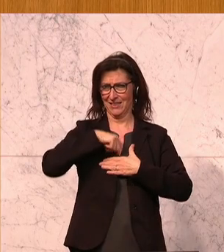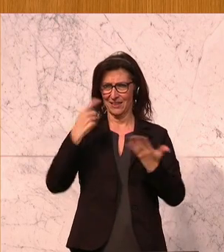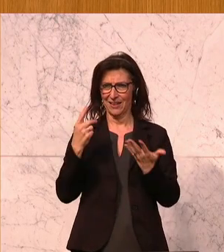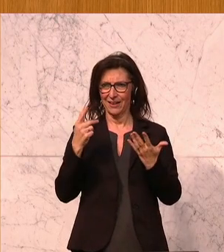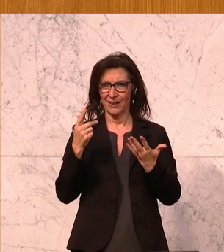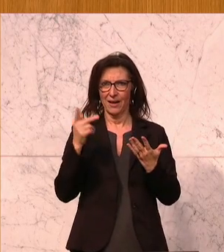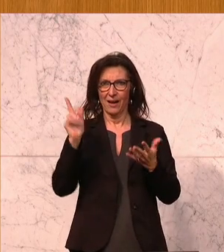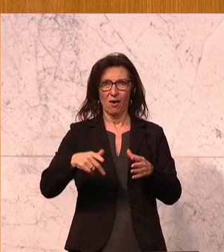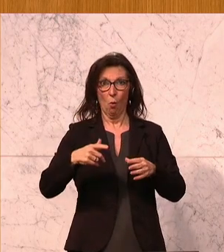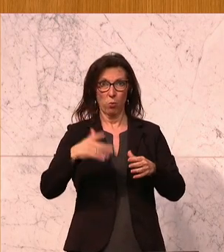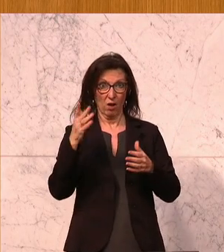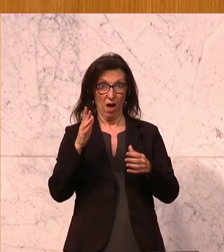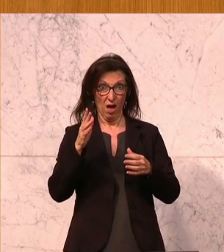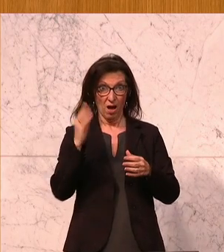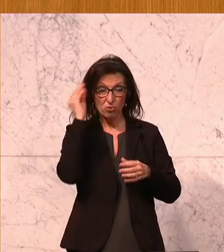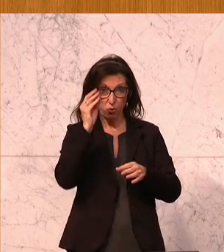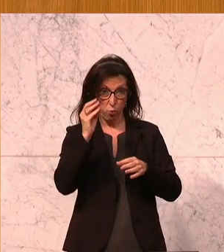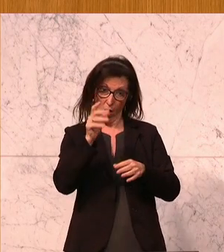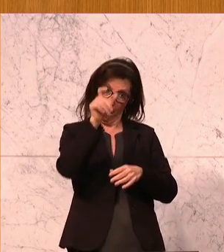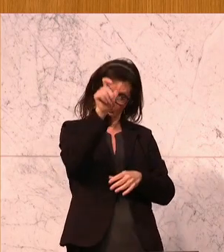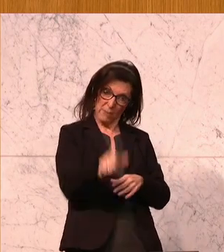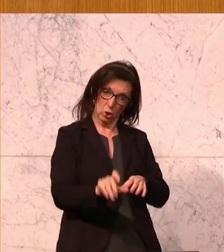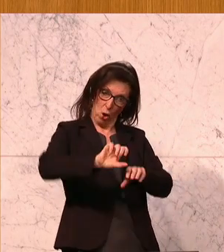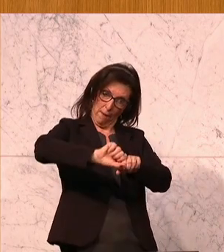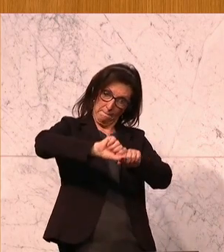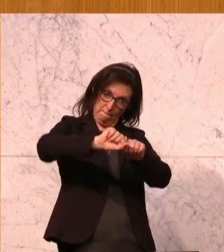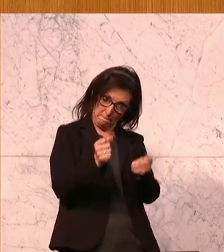wir Flügel brechen in den Schulen, anstatt sie zu heben.